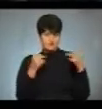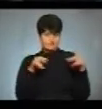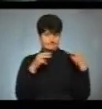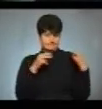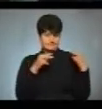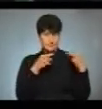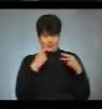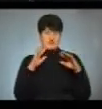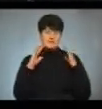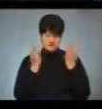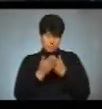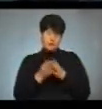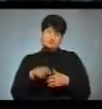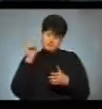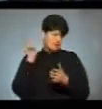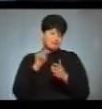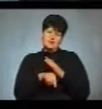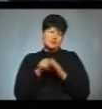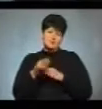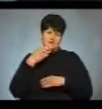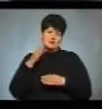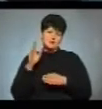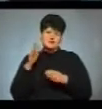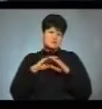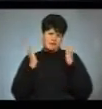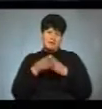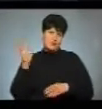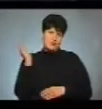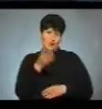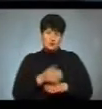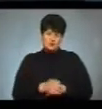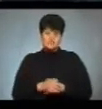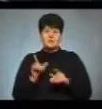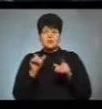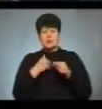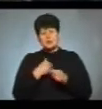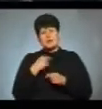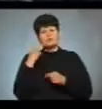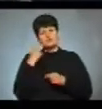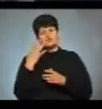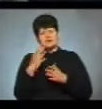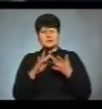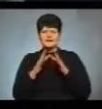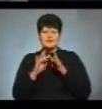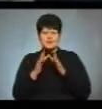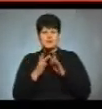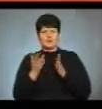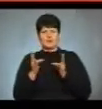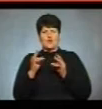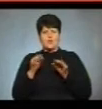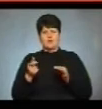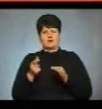сказали, стадіон так стадіон. І приїхали сюди. Правда, ми дуже хотіли почути інтернетного кандидата.